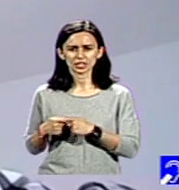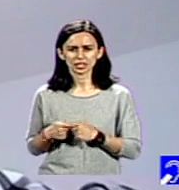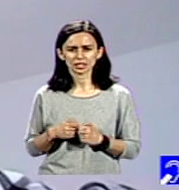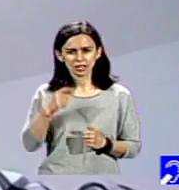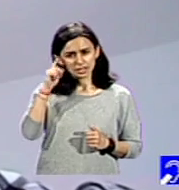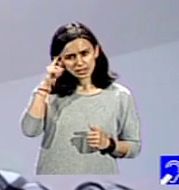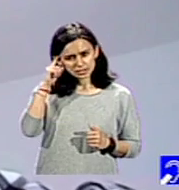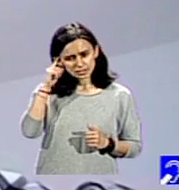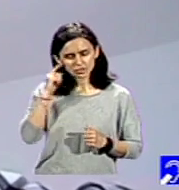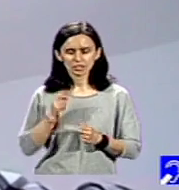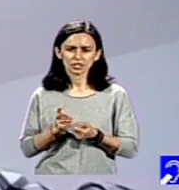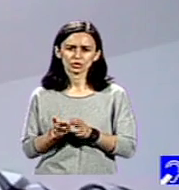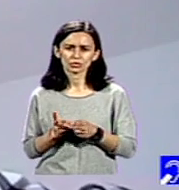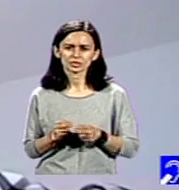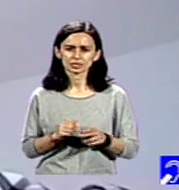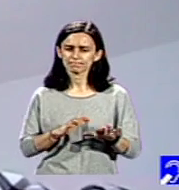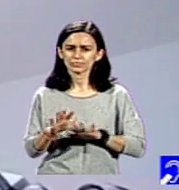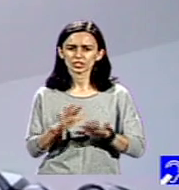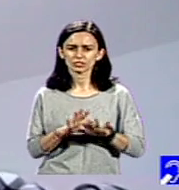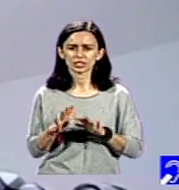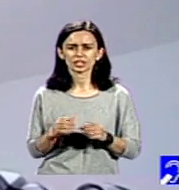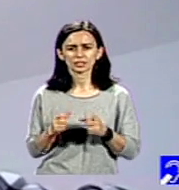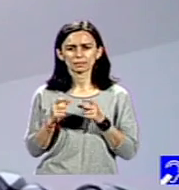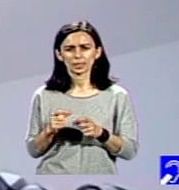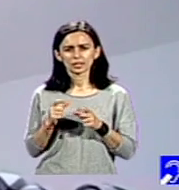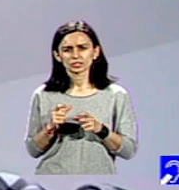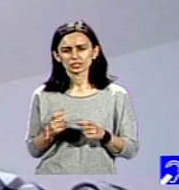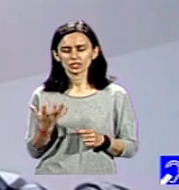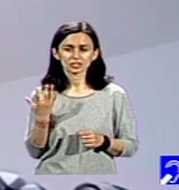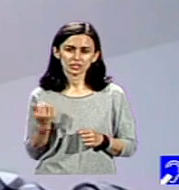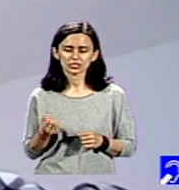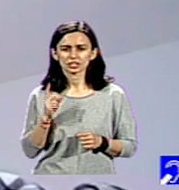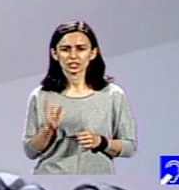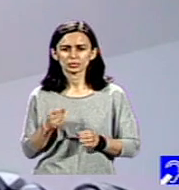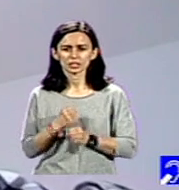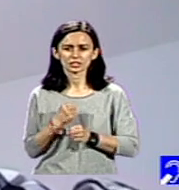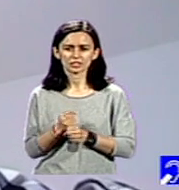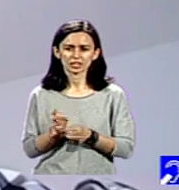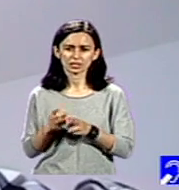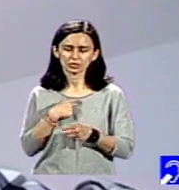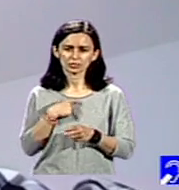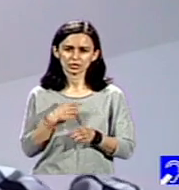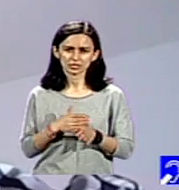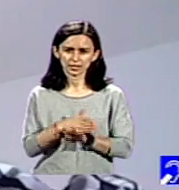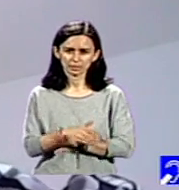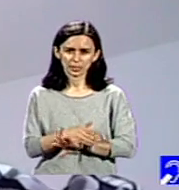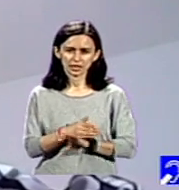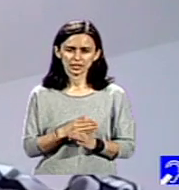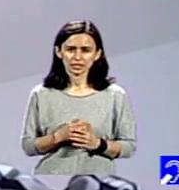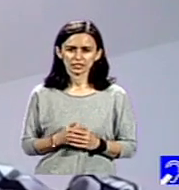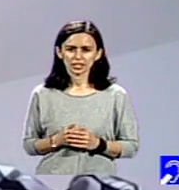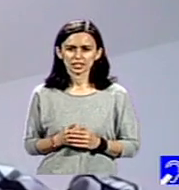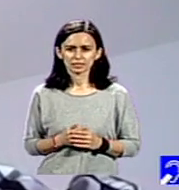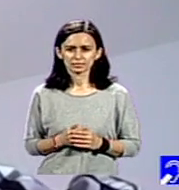știi cum să abordezi situația, ce au de făcut, cum pot interveni și în primul rând